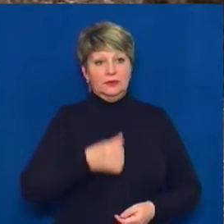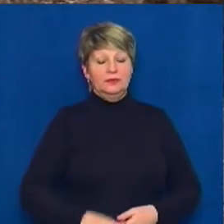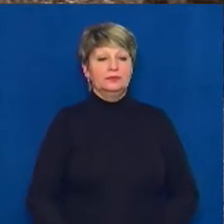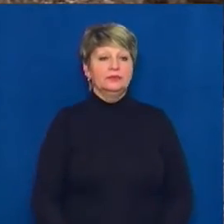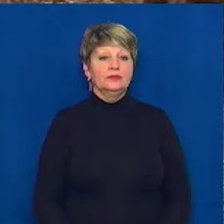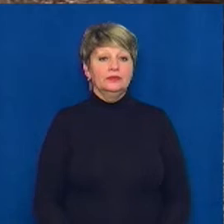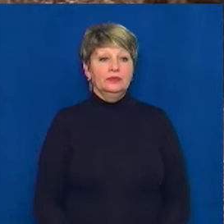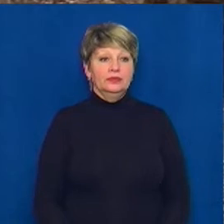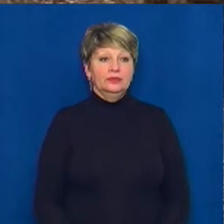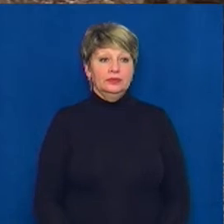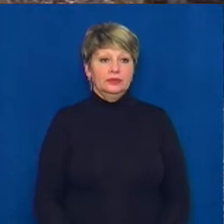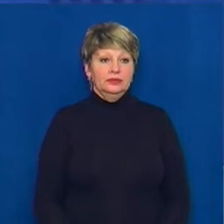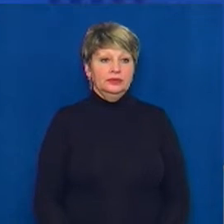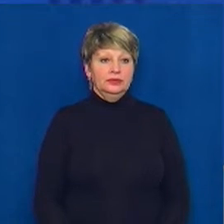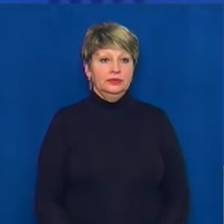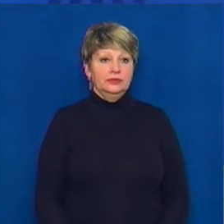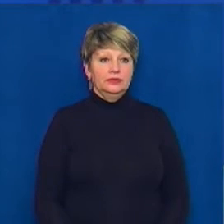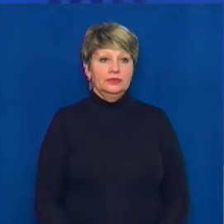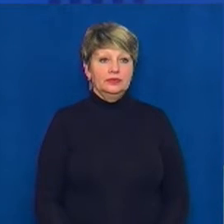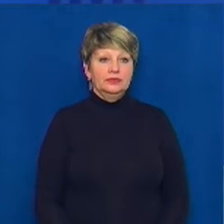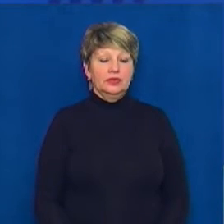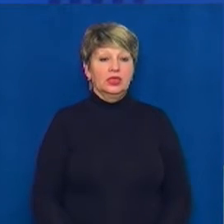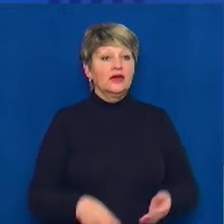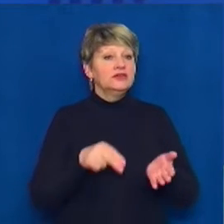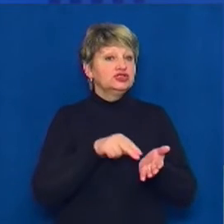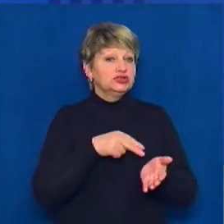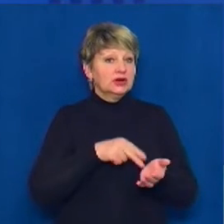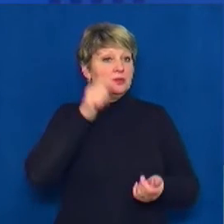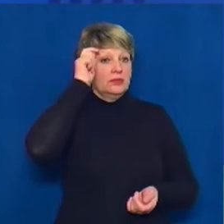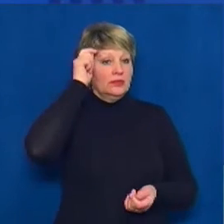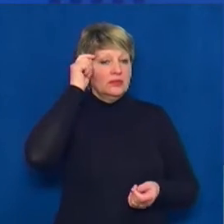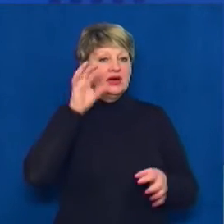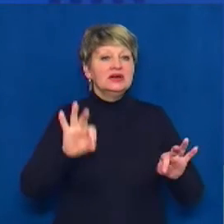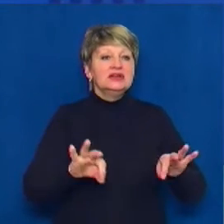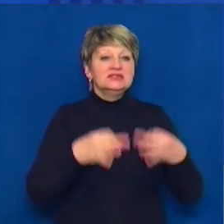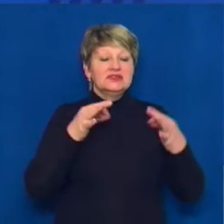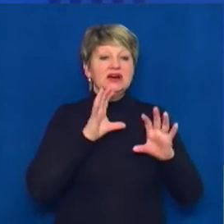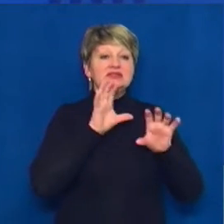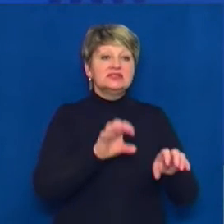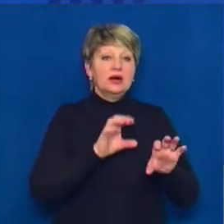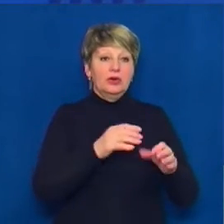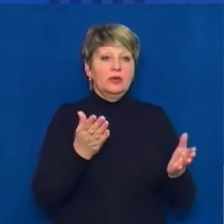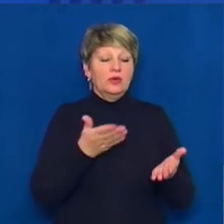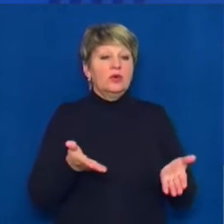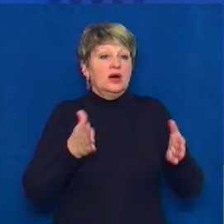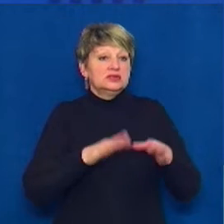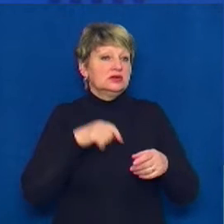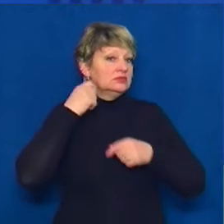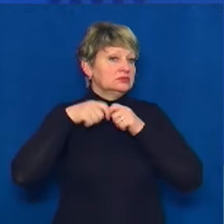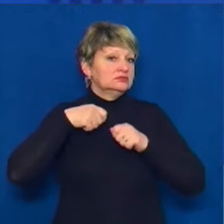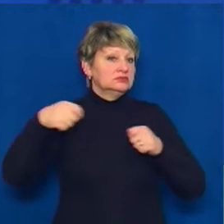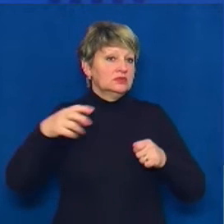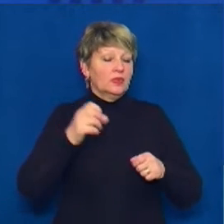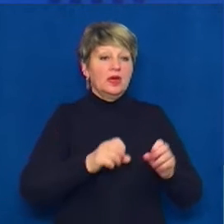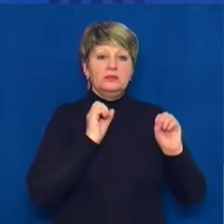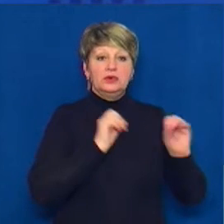на Суспільному. Черкащина. У Черкасах чоловік визволив лайку Рема, якого залишили прив'язаним на покинутій